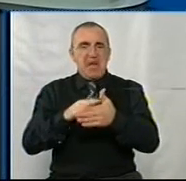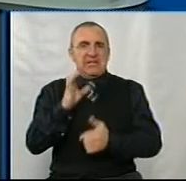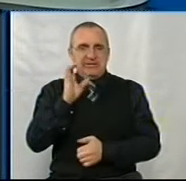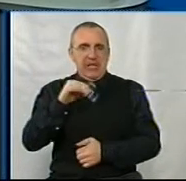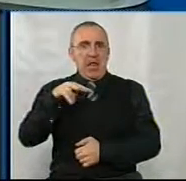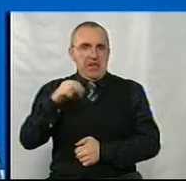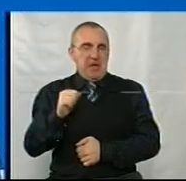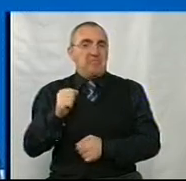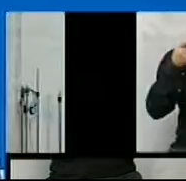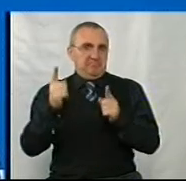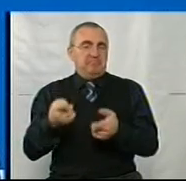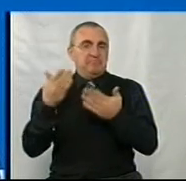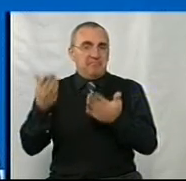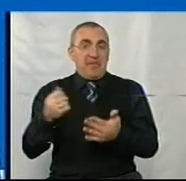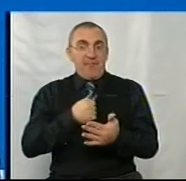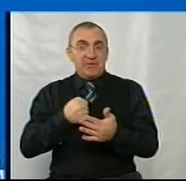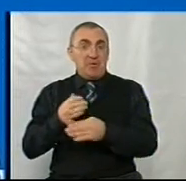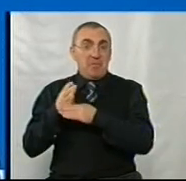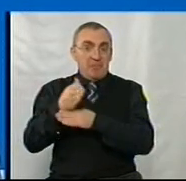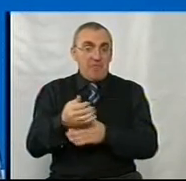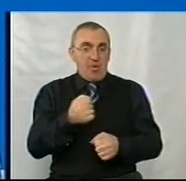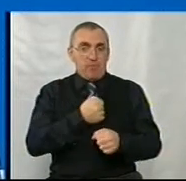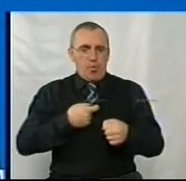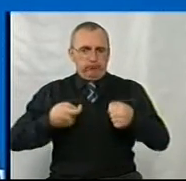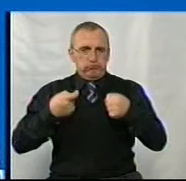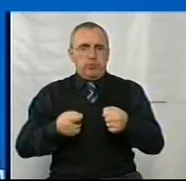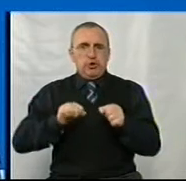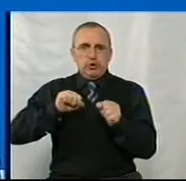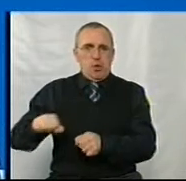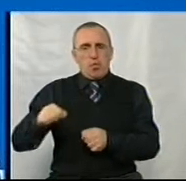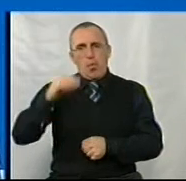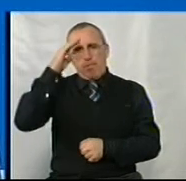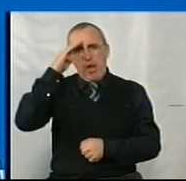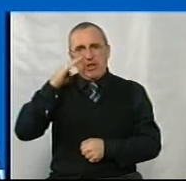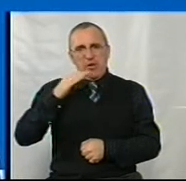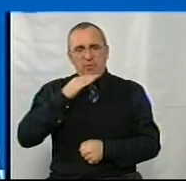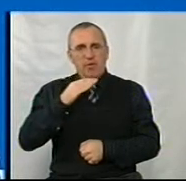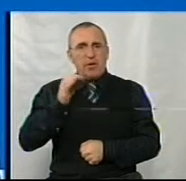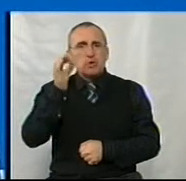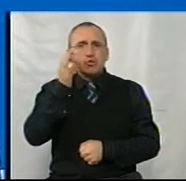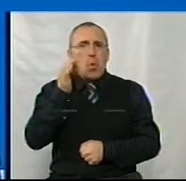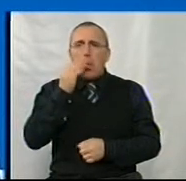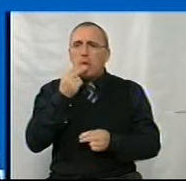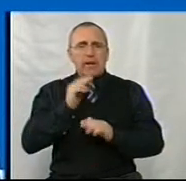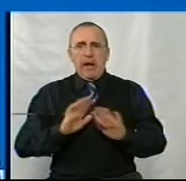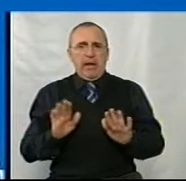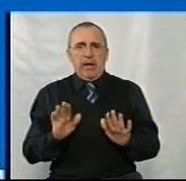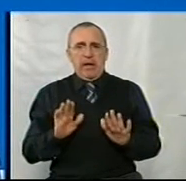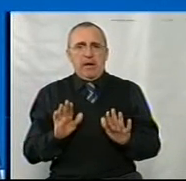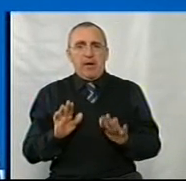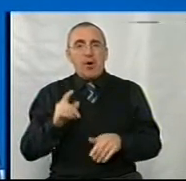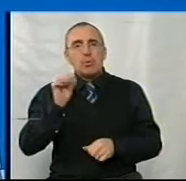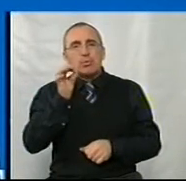нас зі світленності. Ті військові, які прийшли зброєю в руках захищати нашу батьківщину, солодке не їли, але ж так,